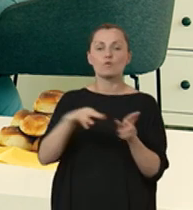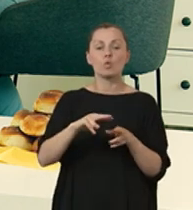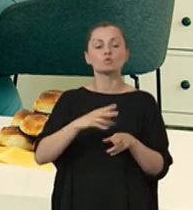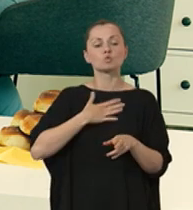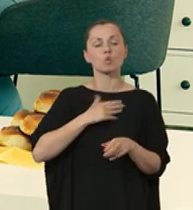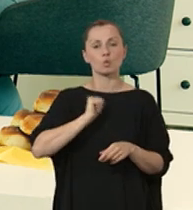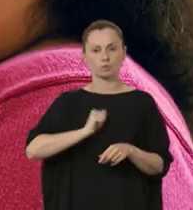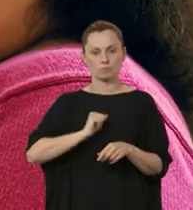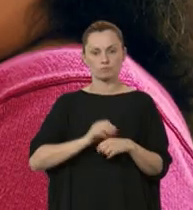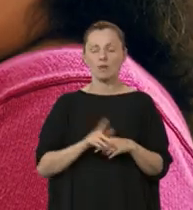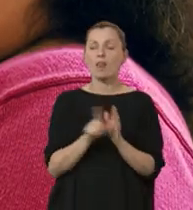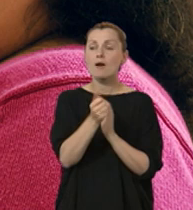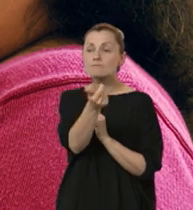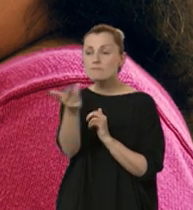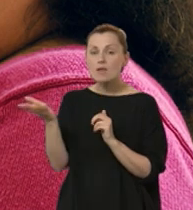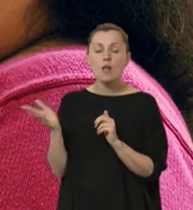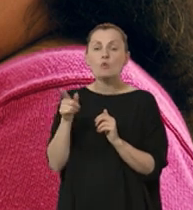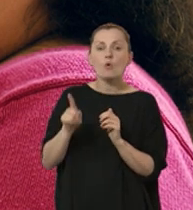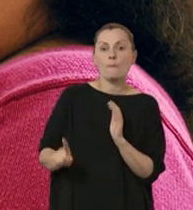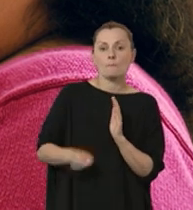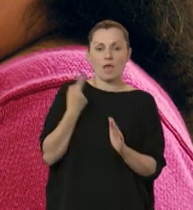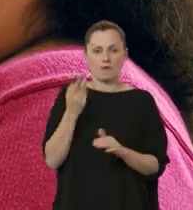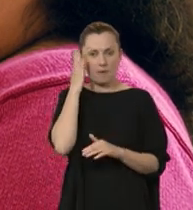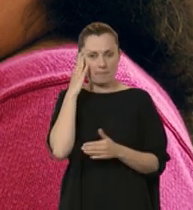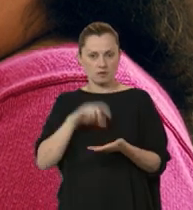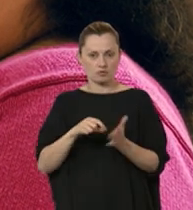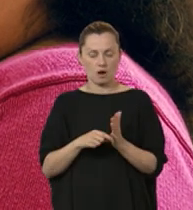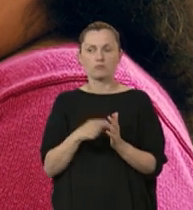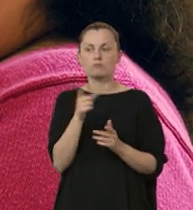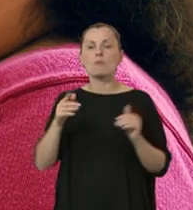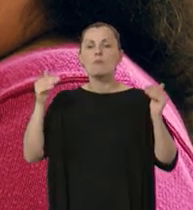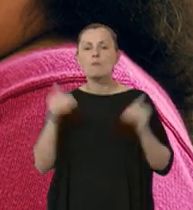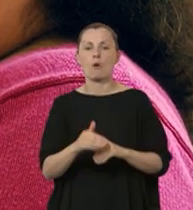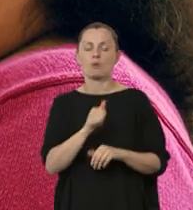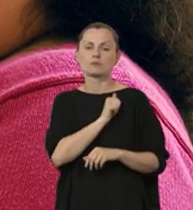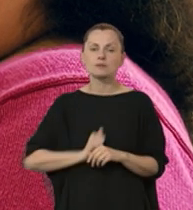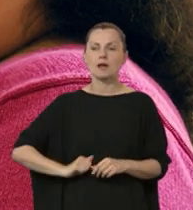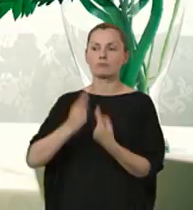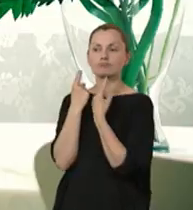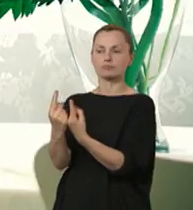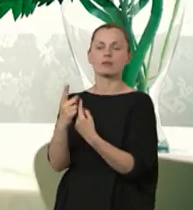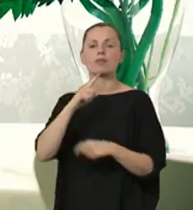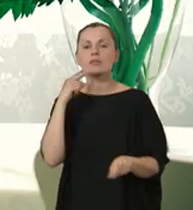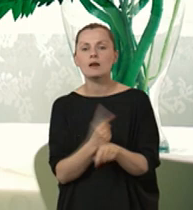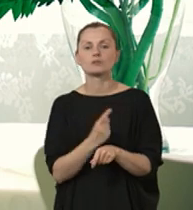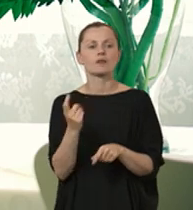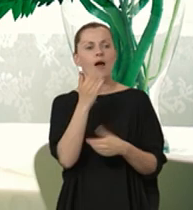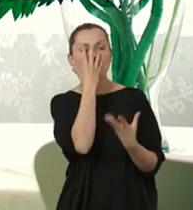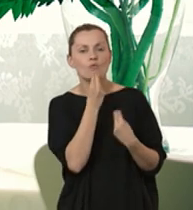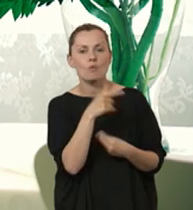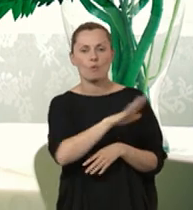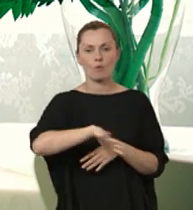wrócić do siebie. Dla wielu z nich to jest pierwsze mieszkanie, gdzie mogą sami decydować o